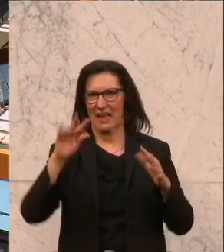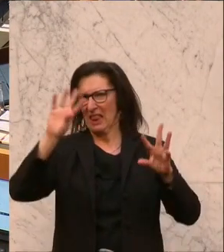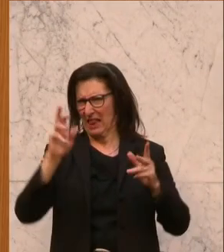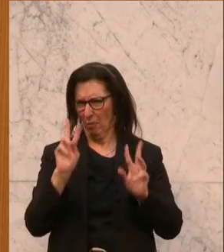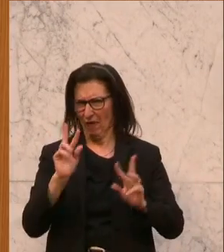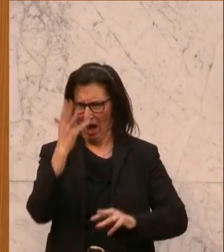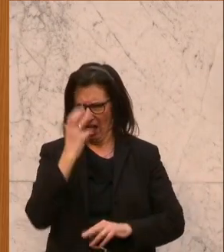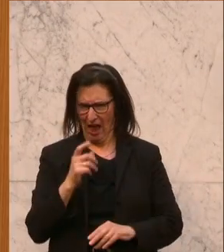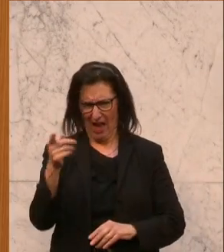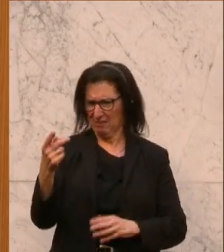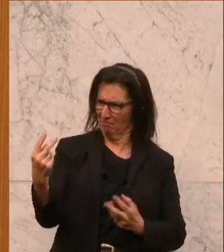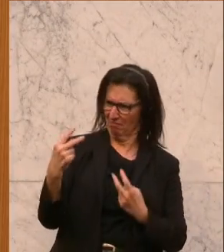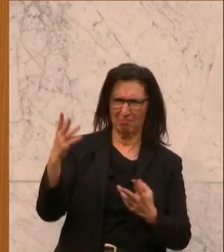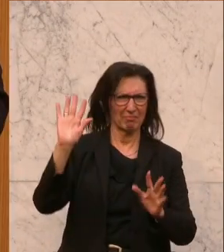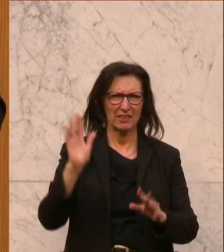dafür.